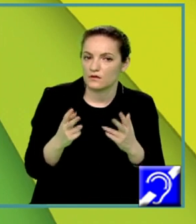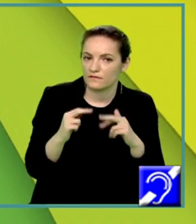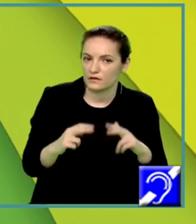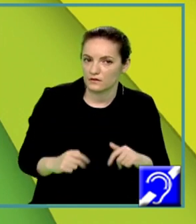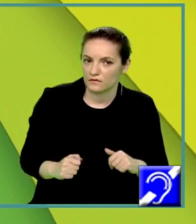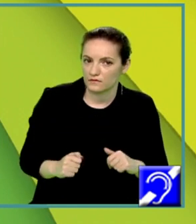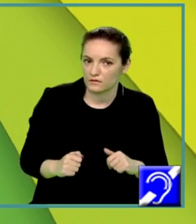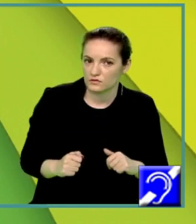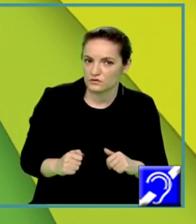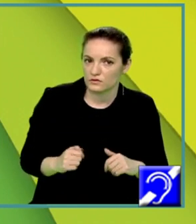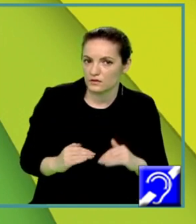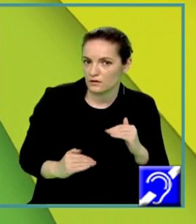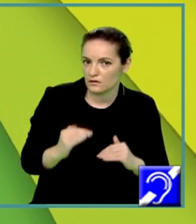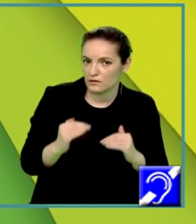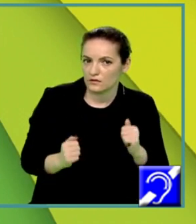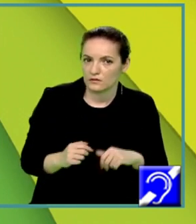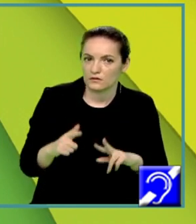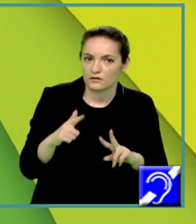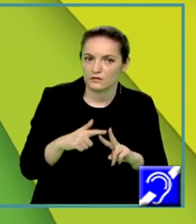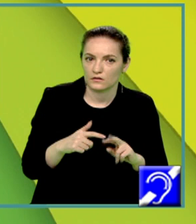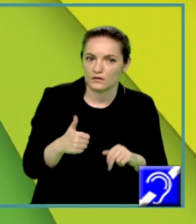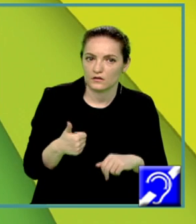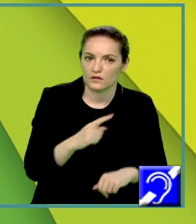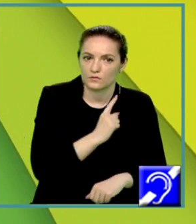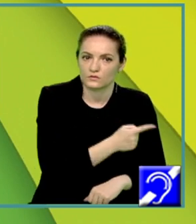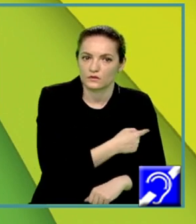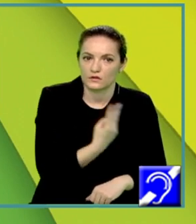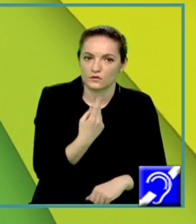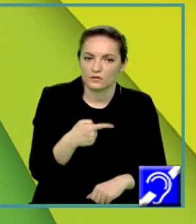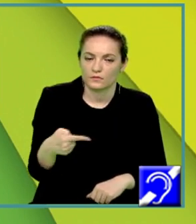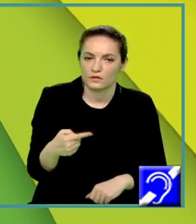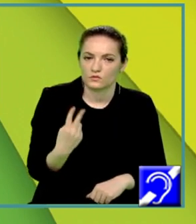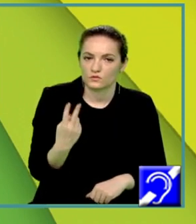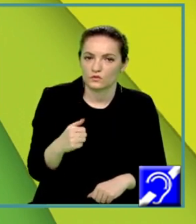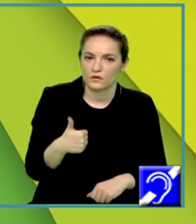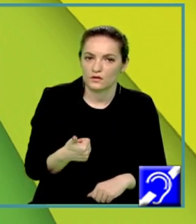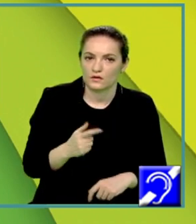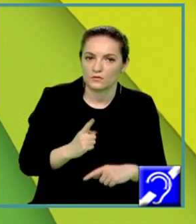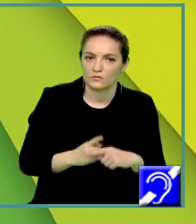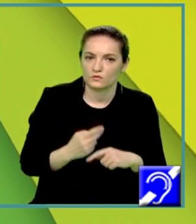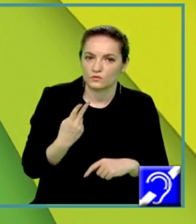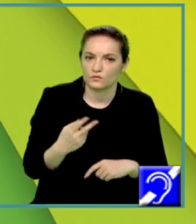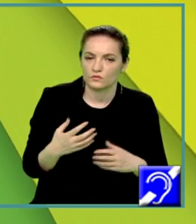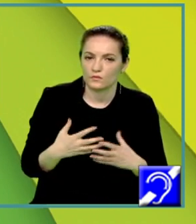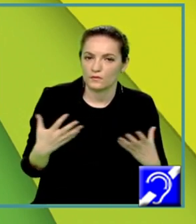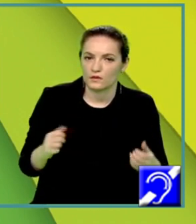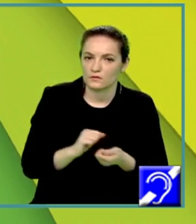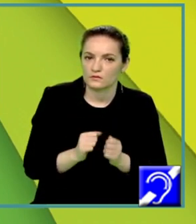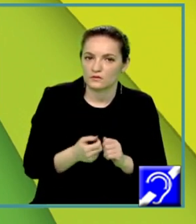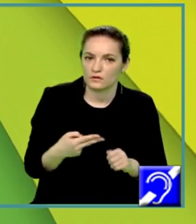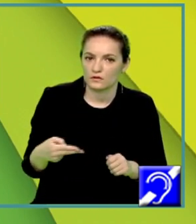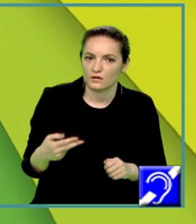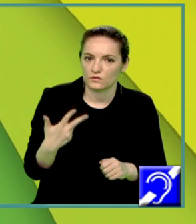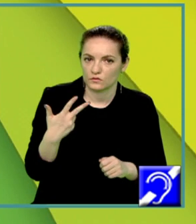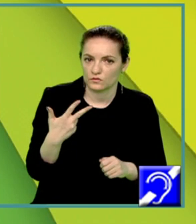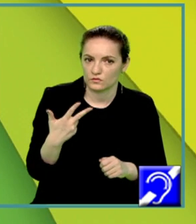radical din A la a doua, minus 2A plus 1, mai mare sau egal decât 3. Încercăm să